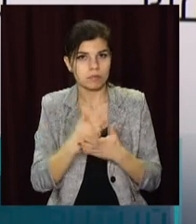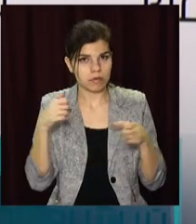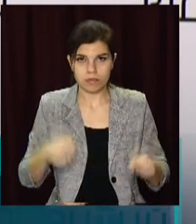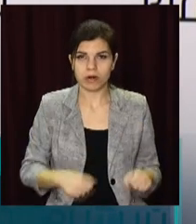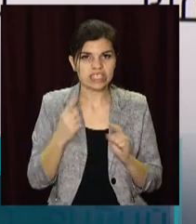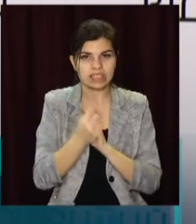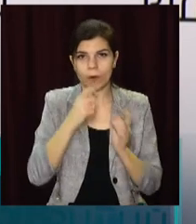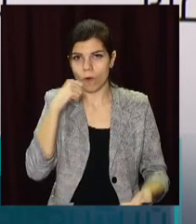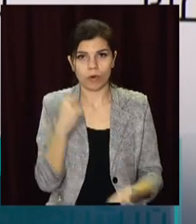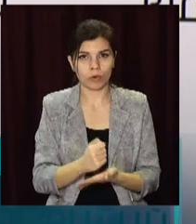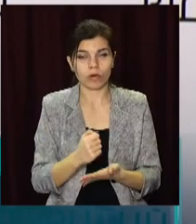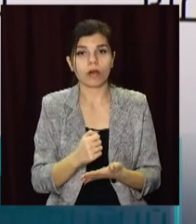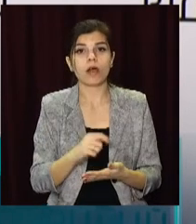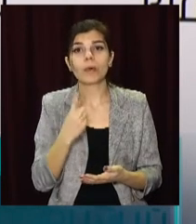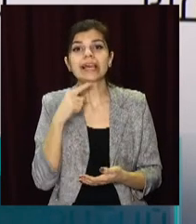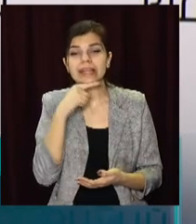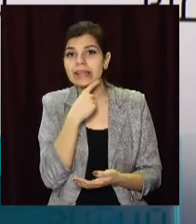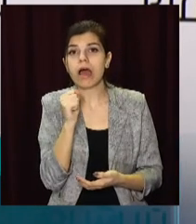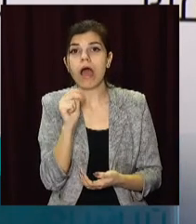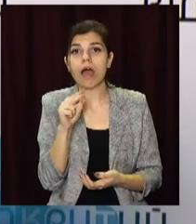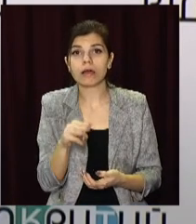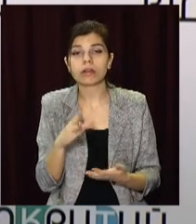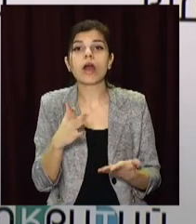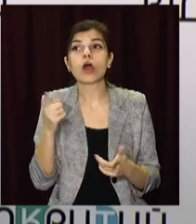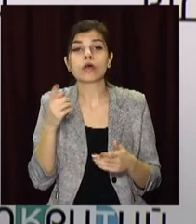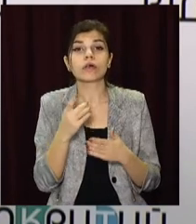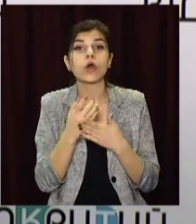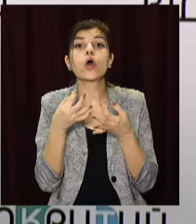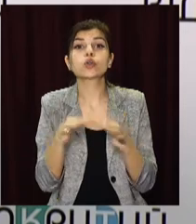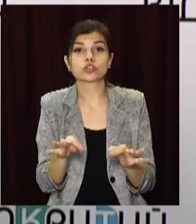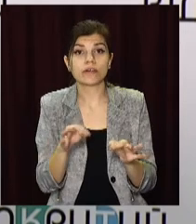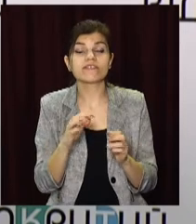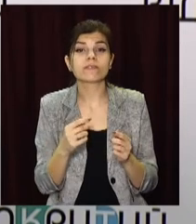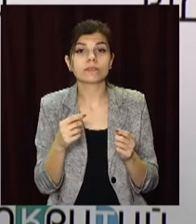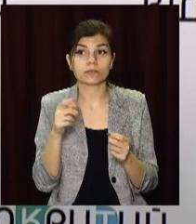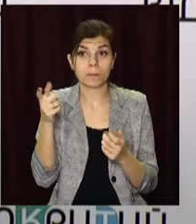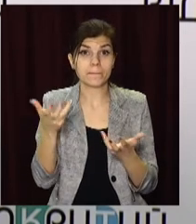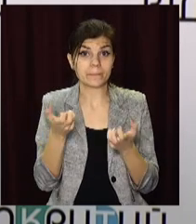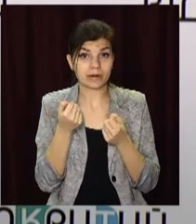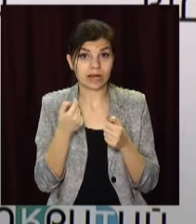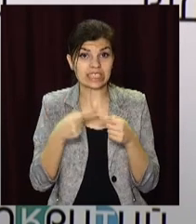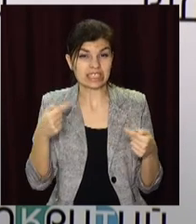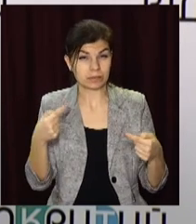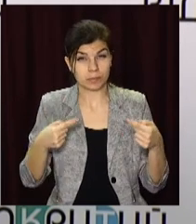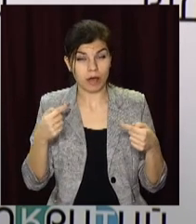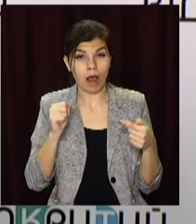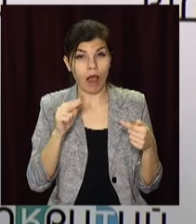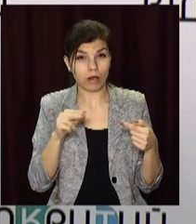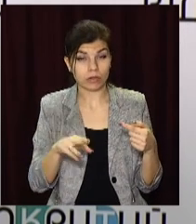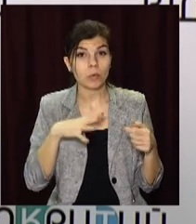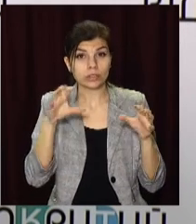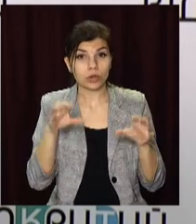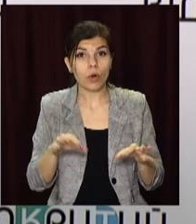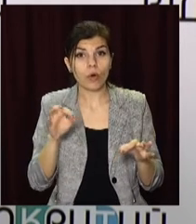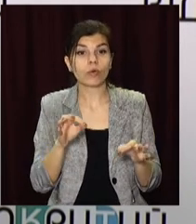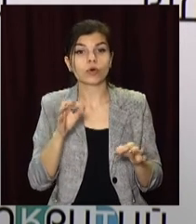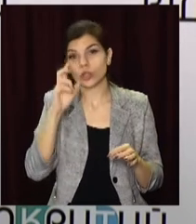оскільки єдиним актом, який містив положення, які дозволяли відповідачу приймати цей спірний акт, був закон про